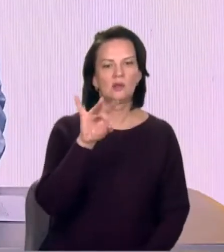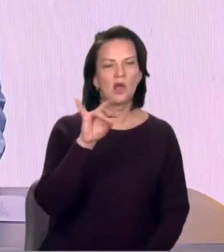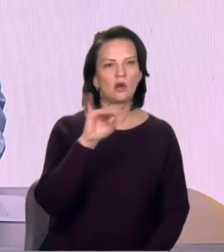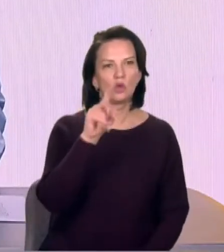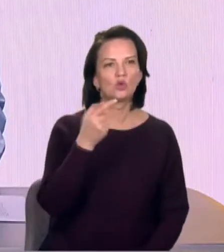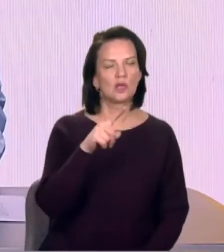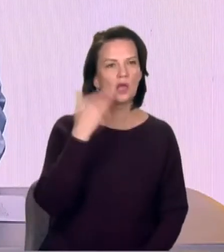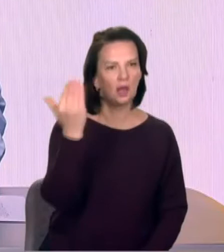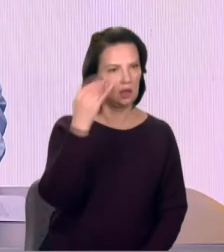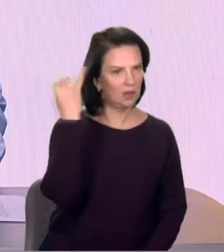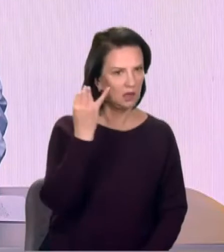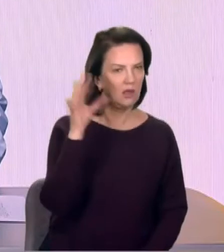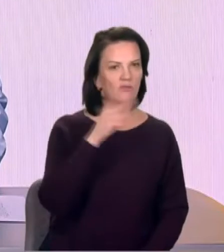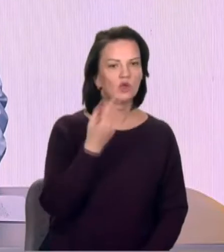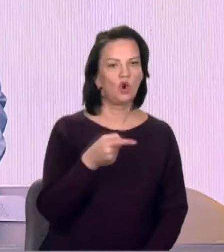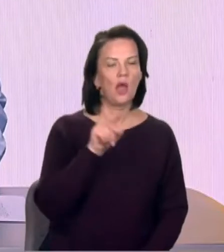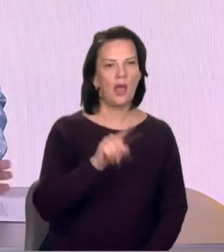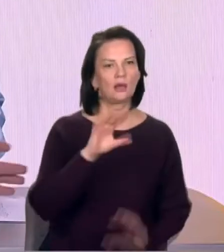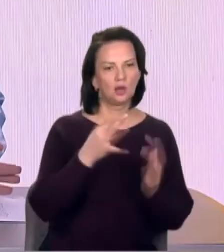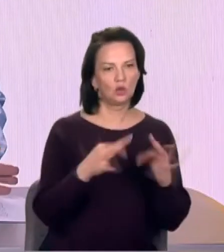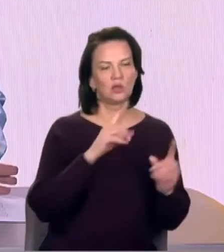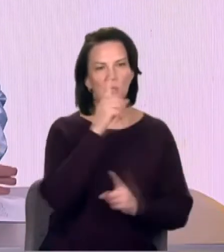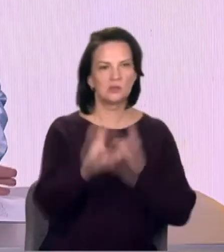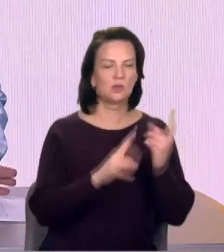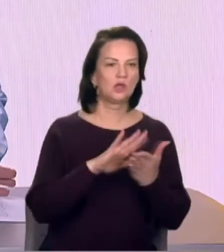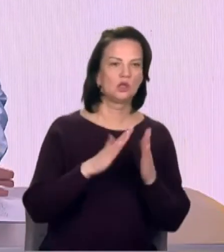ситуацію на нашу користь. Знову таки,